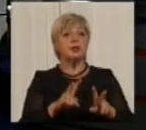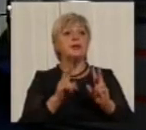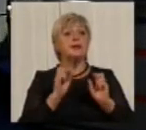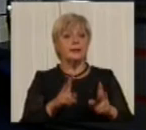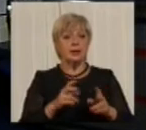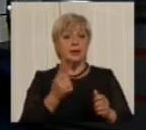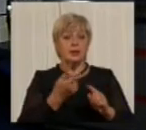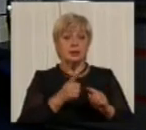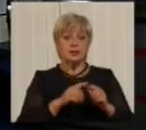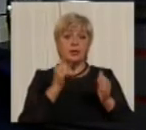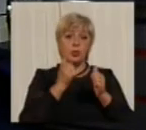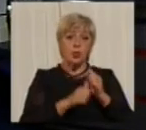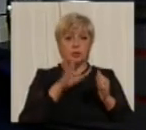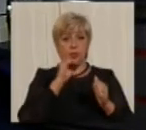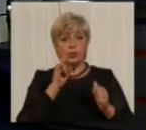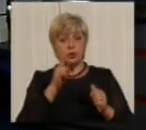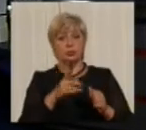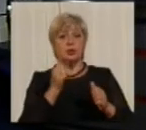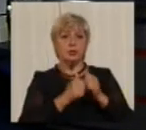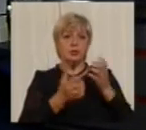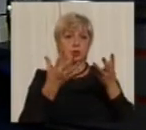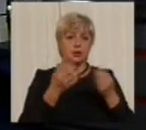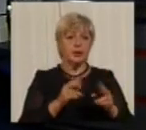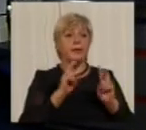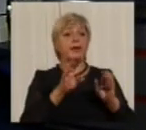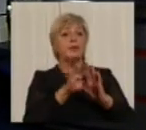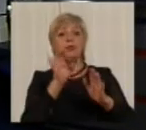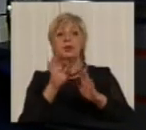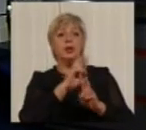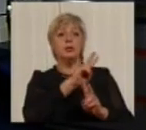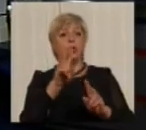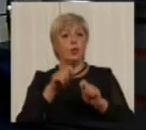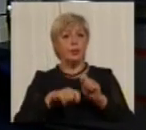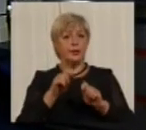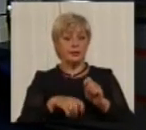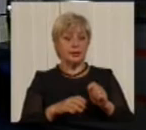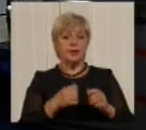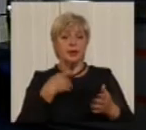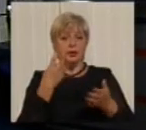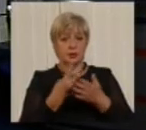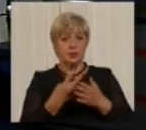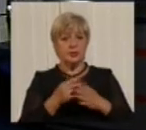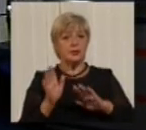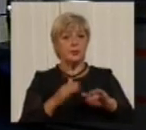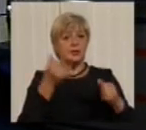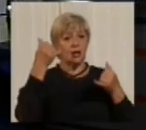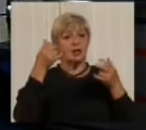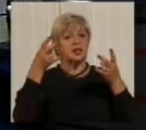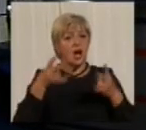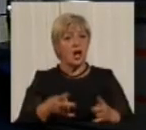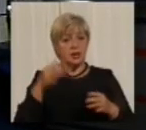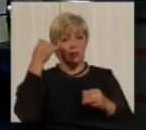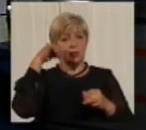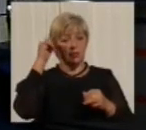маршрутка, кожного дня. Як обирають? Ну, дивіться, після трагедії в Кривому Розі, яка сталася, то